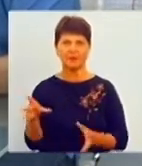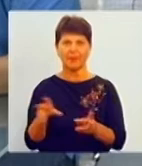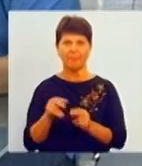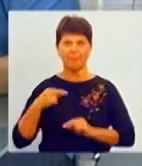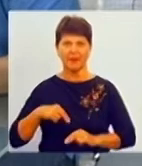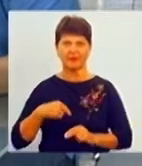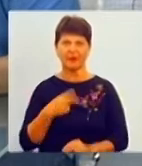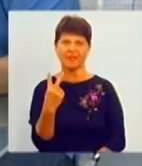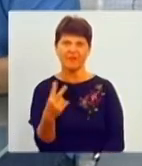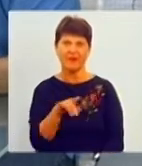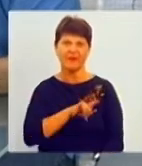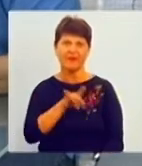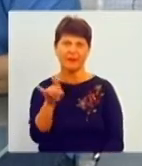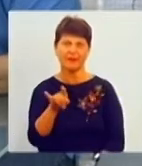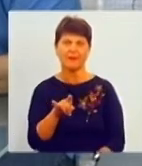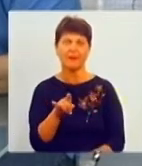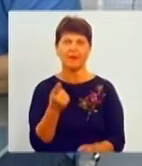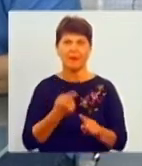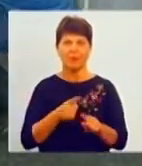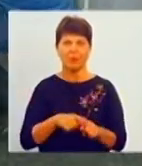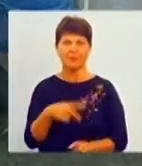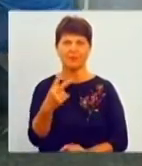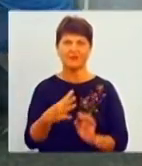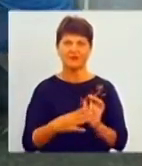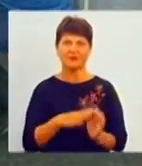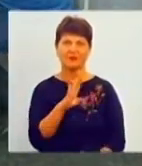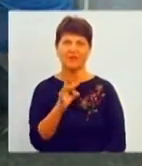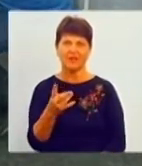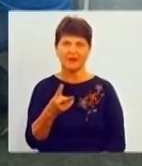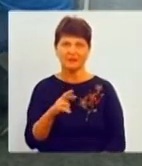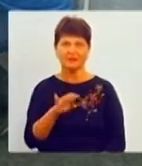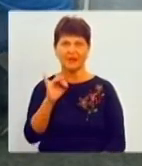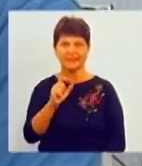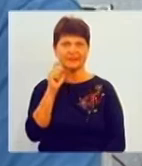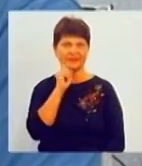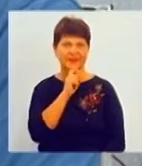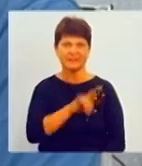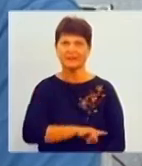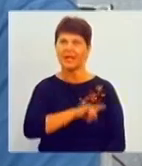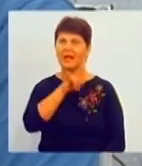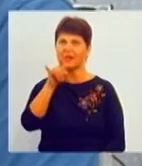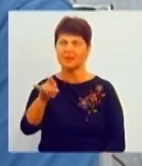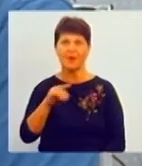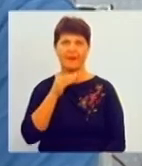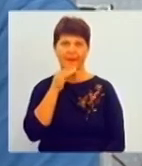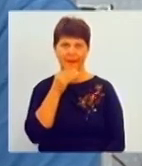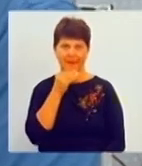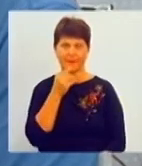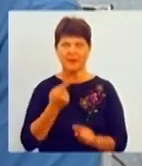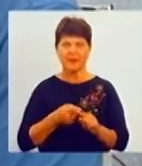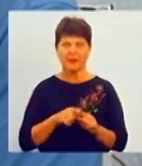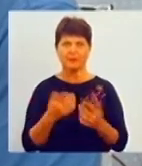літаки, тому, ну, 29 вересня, наскільки я знаю, ми з Вінниці литимо Єгипет, і це вже, ну,